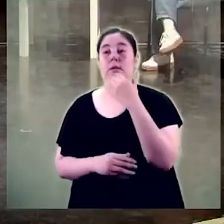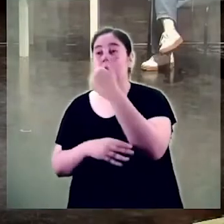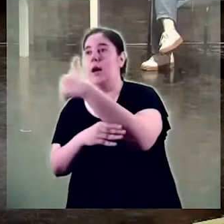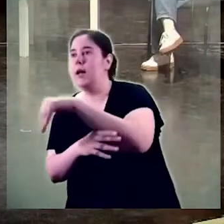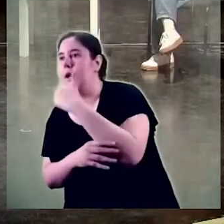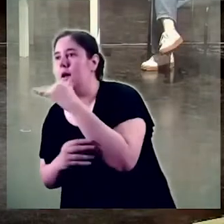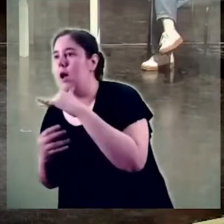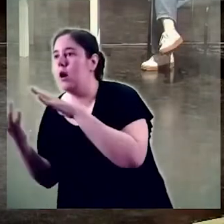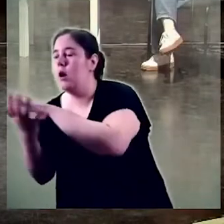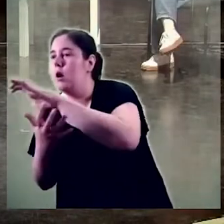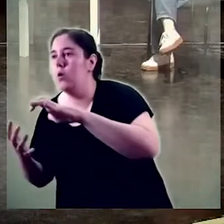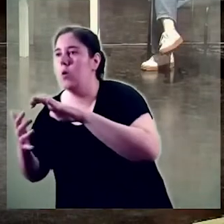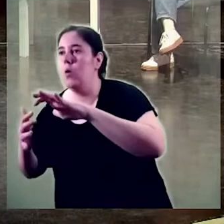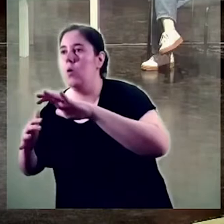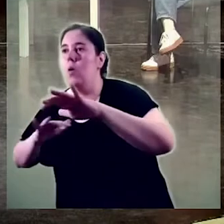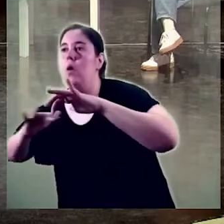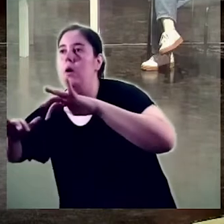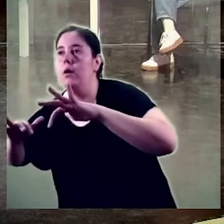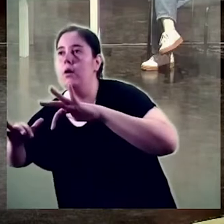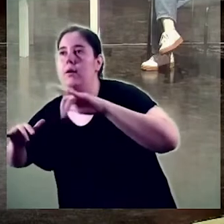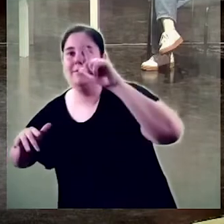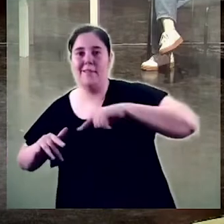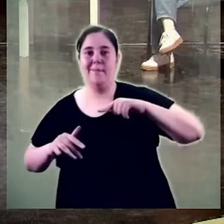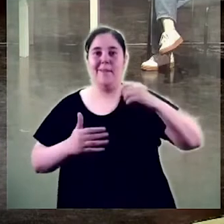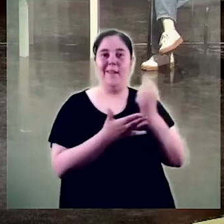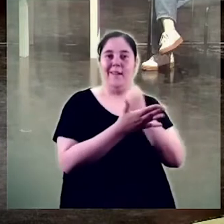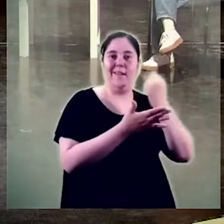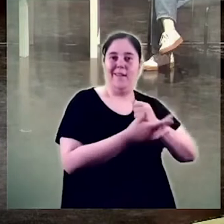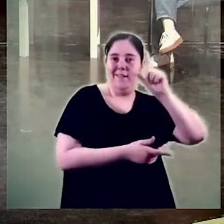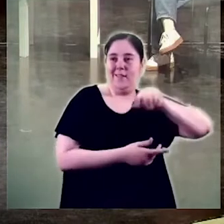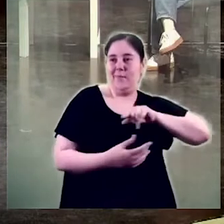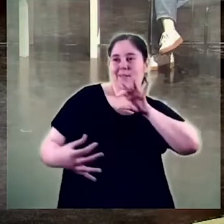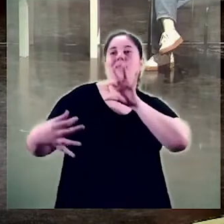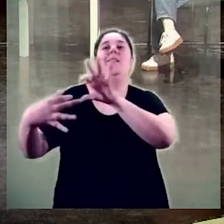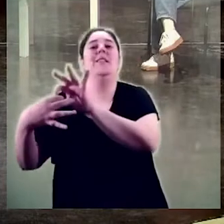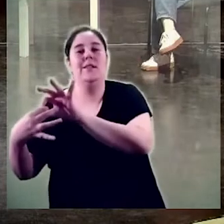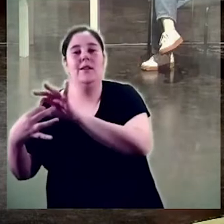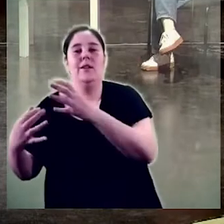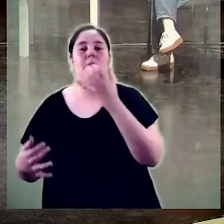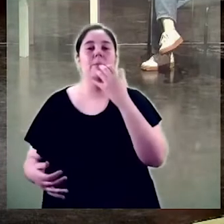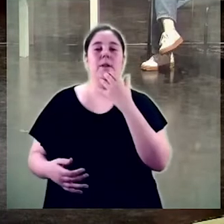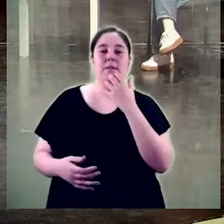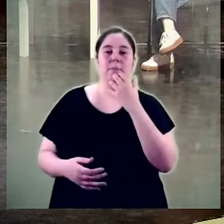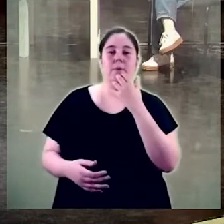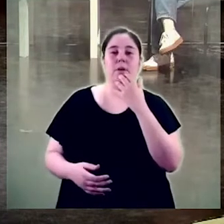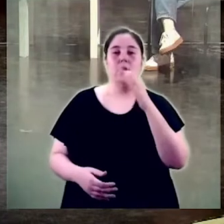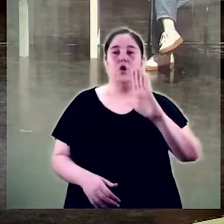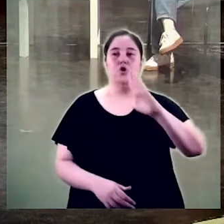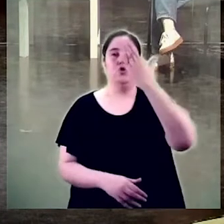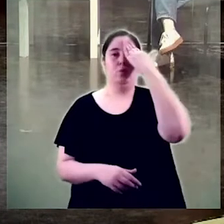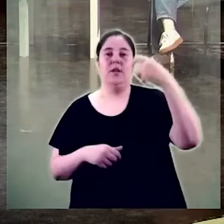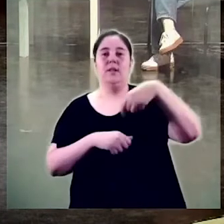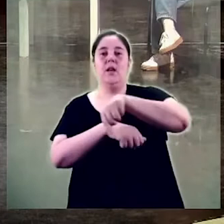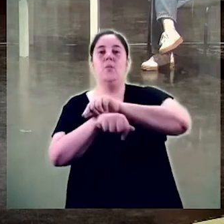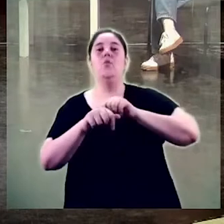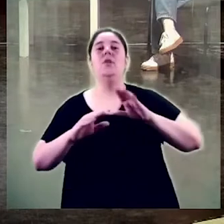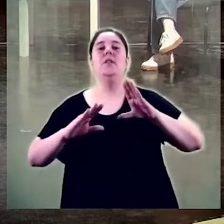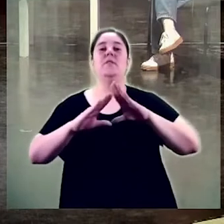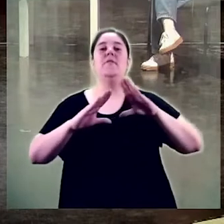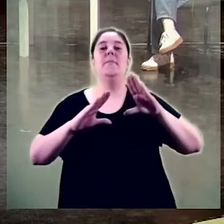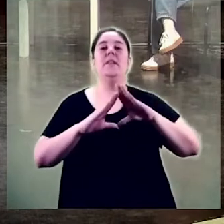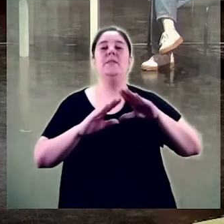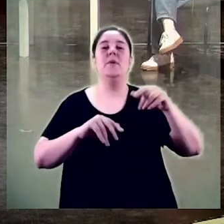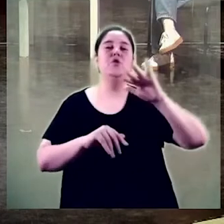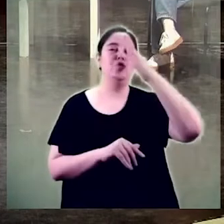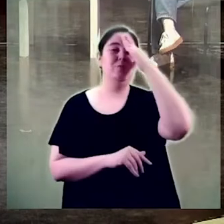les aules algunes tan vertebrals i decisives com discernir qui és el subjecte polític dels feminismes per